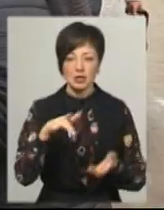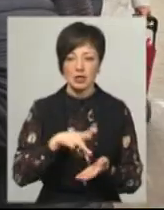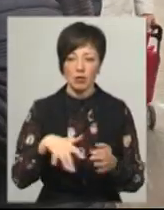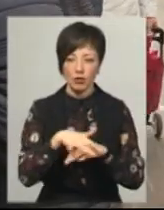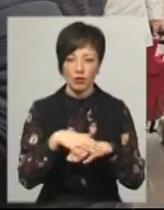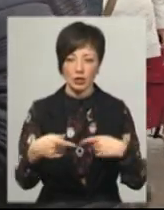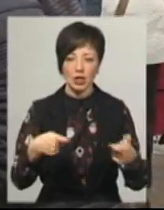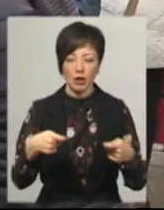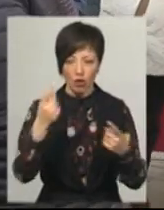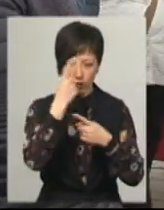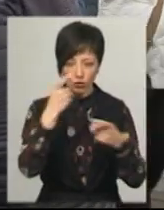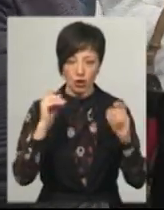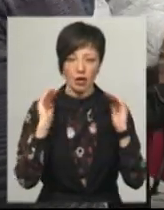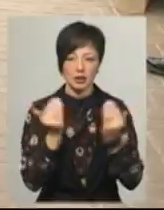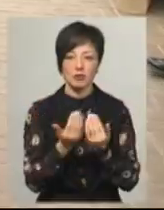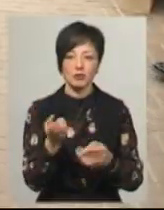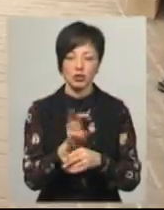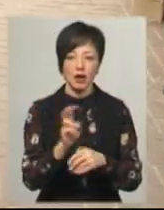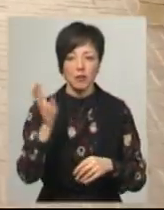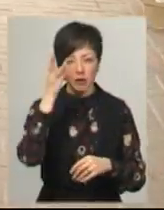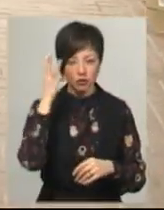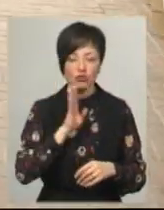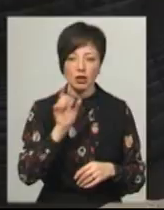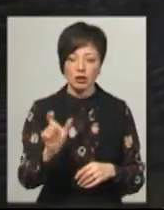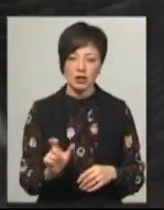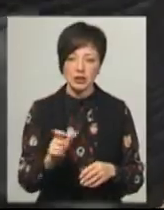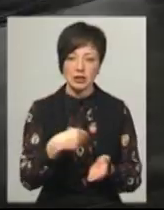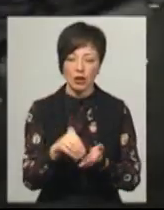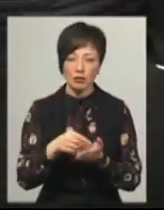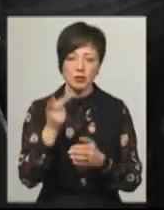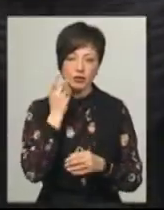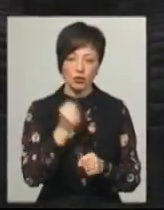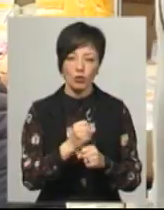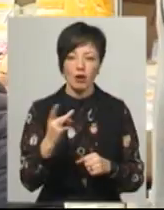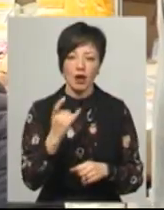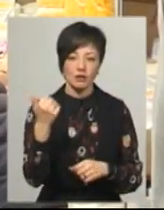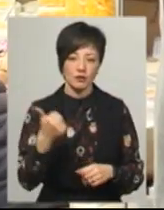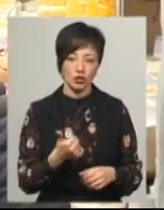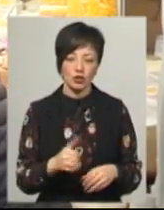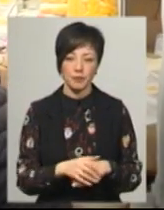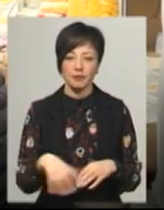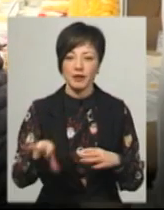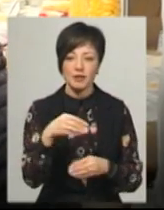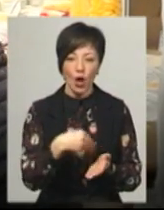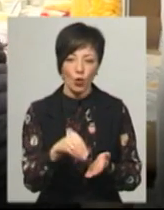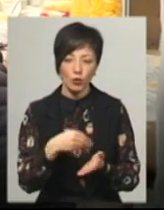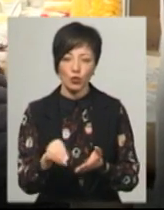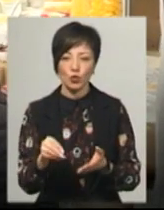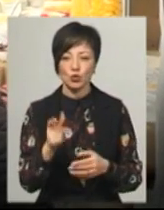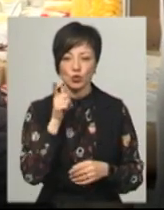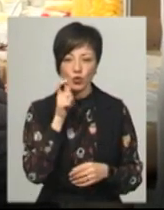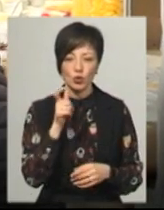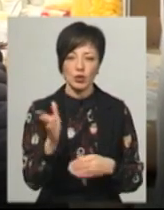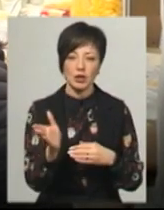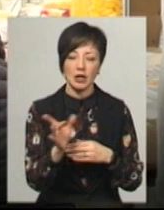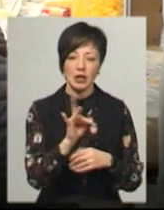продвольчий ринок після оголошення карантину прийшла і хмельничанка Зінаїда. Каже, закупи традиційно робить раз у тиждень. Все купую, і цукор,